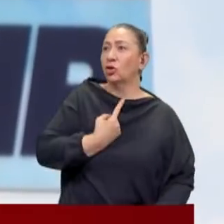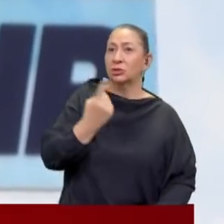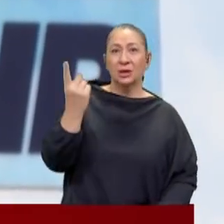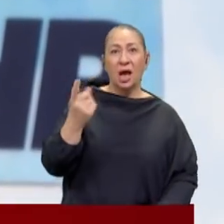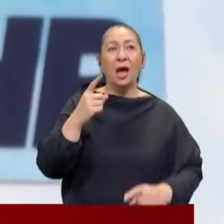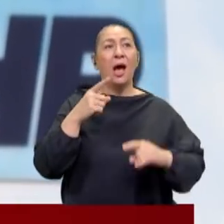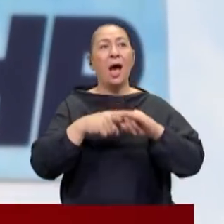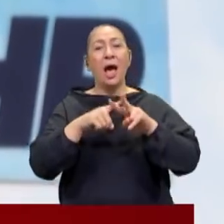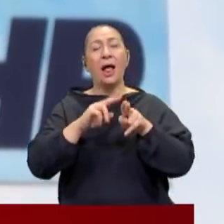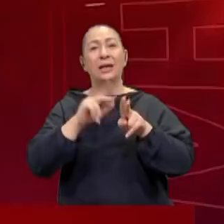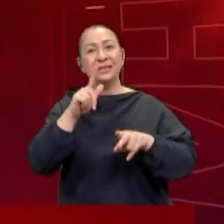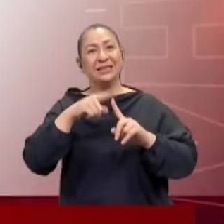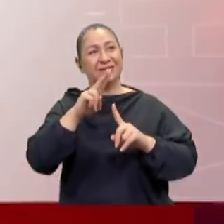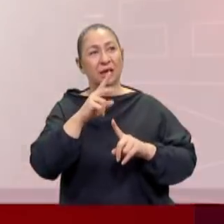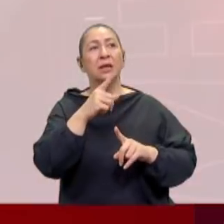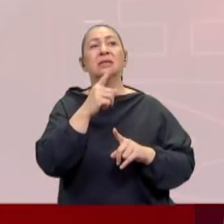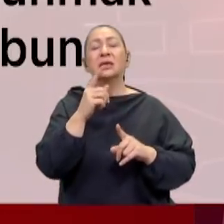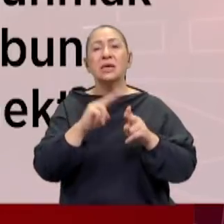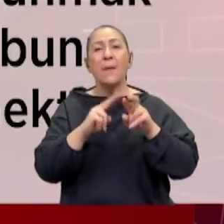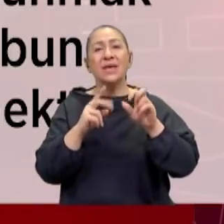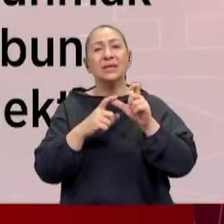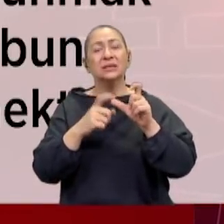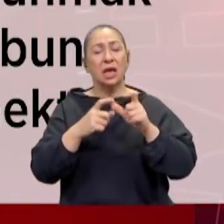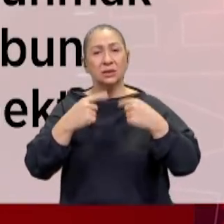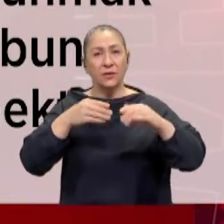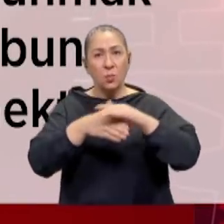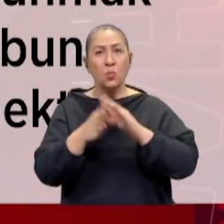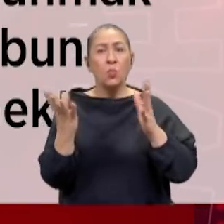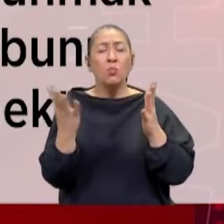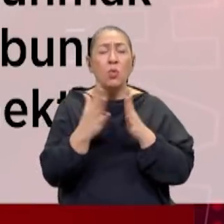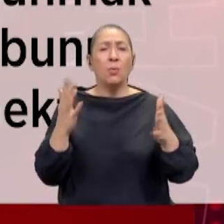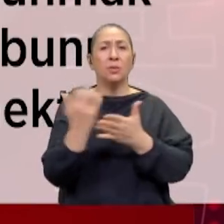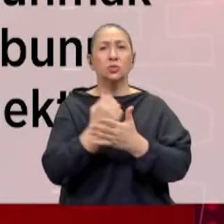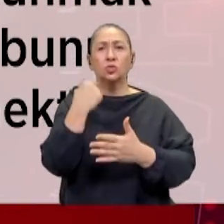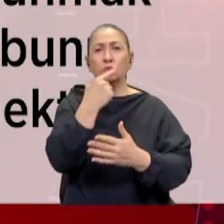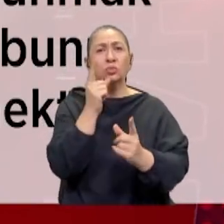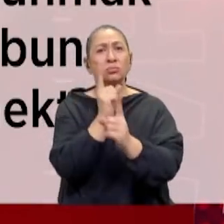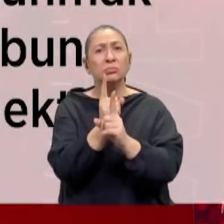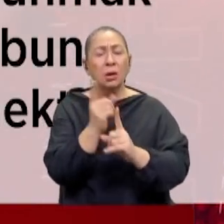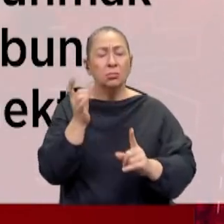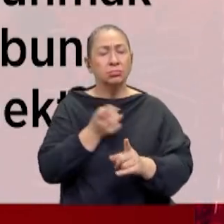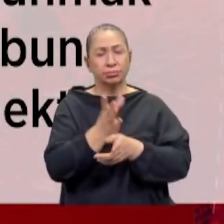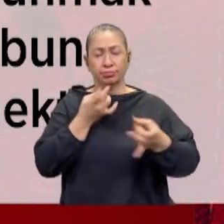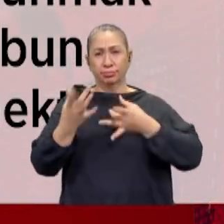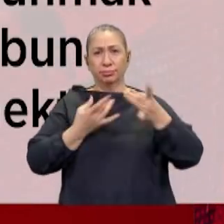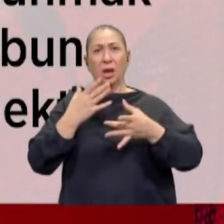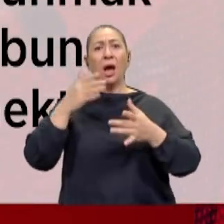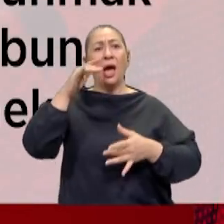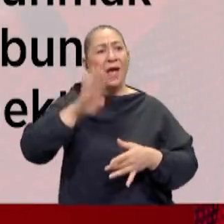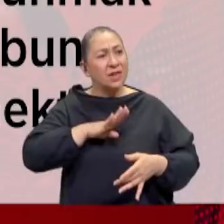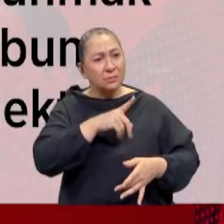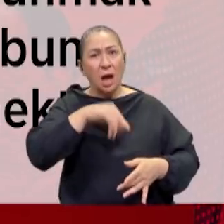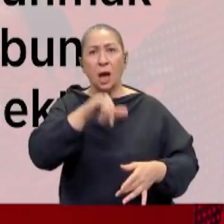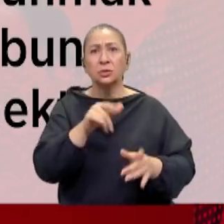Halk TV'den İpek Özbey'e konuştu. KPSS sınavına girip büyük başarı elde edip sözlüde eğlenen evlatlarımızın haklarını savunmak için oraya gittim.